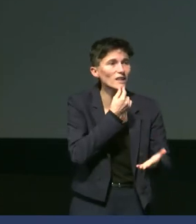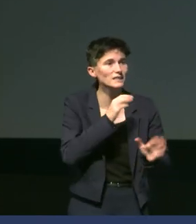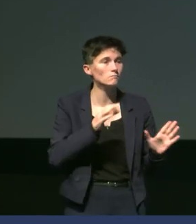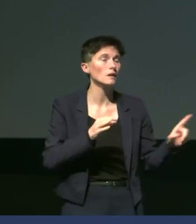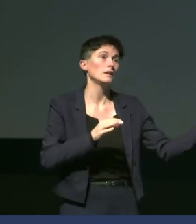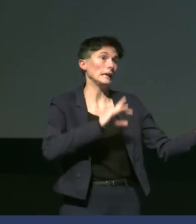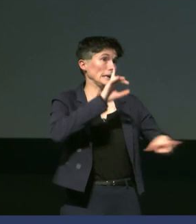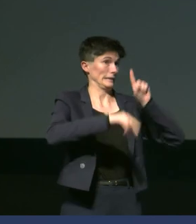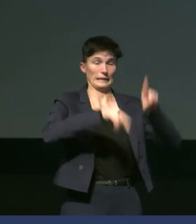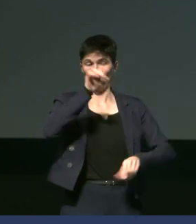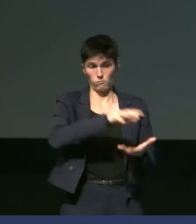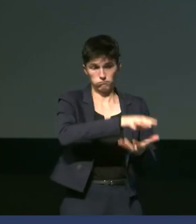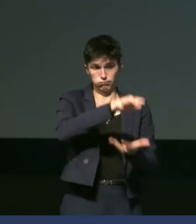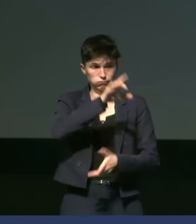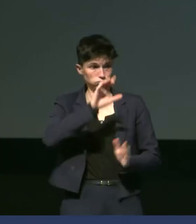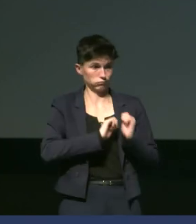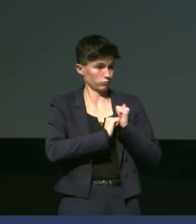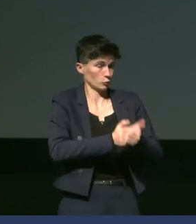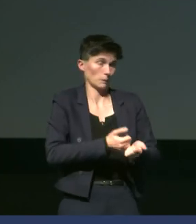Ça dépend vraiment des individus. Alors,